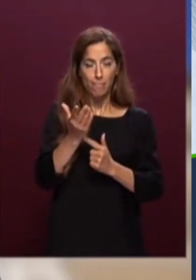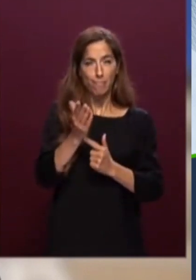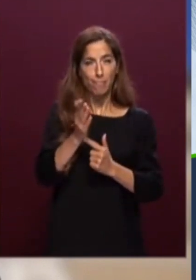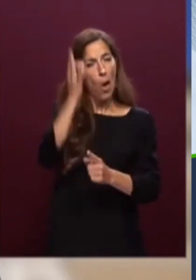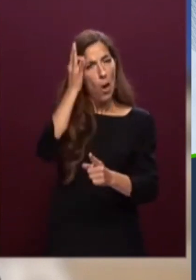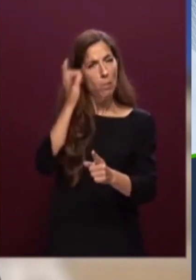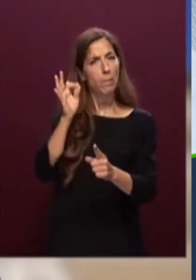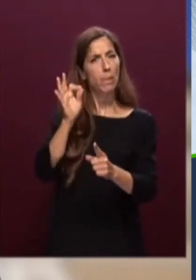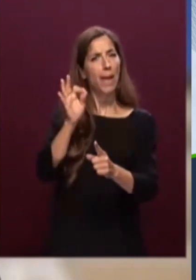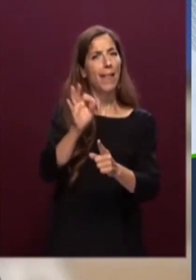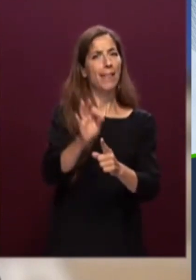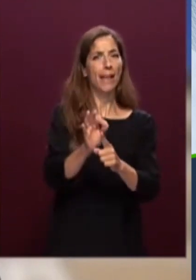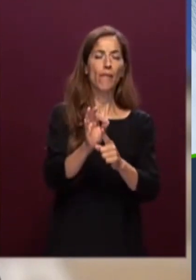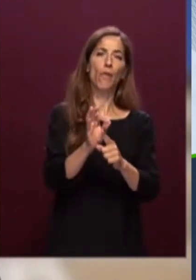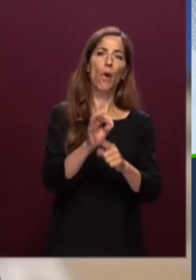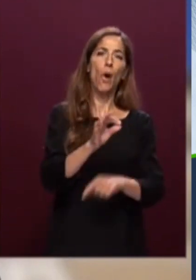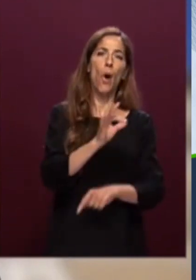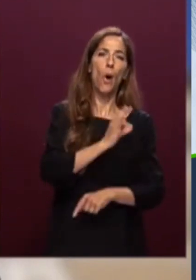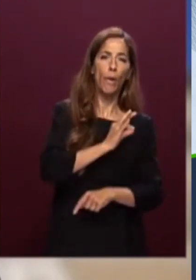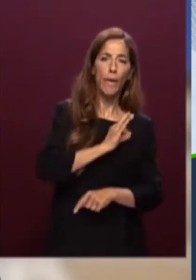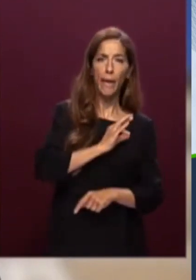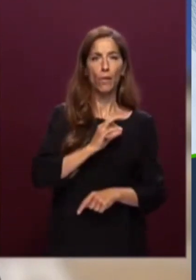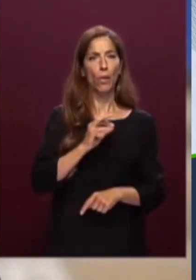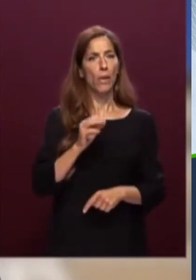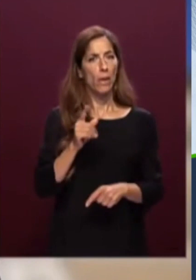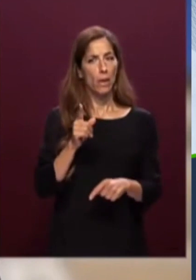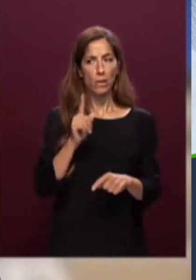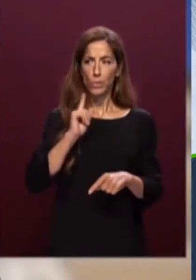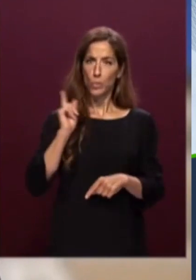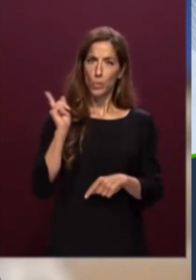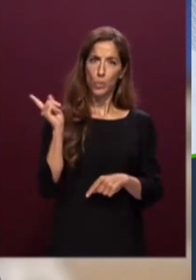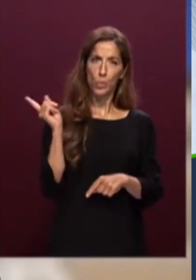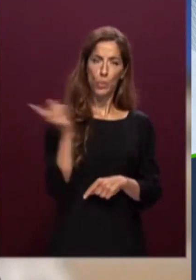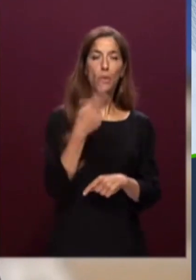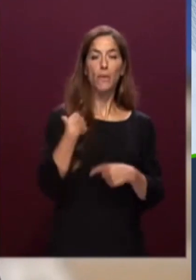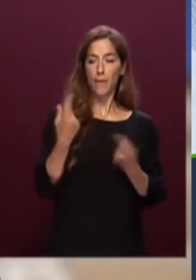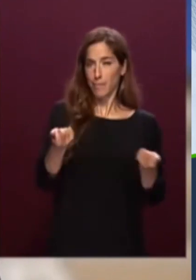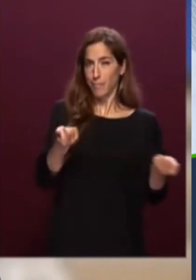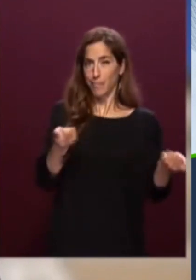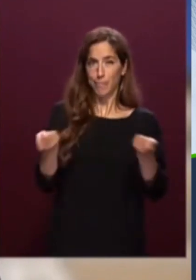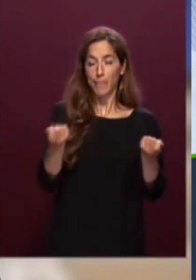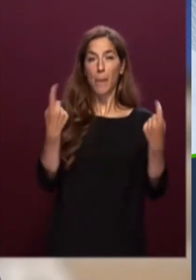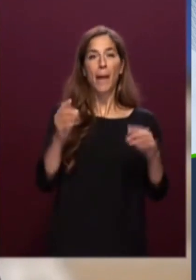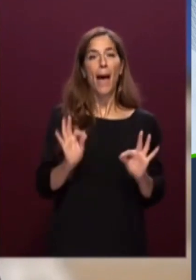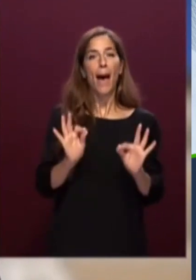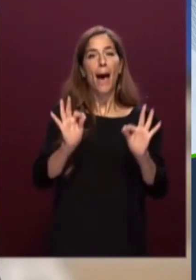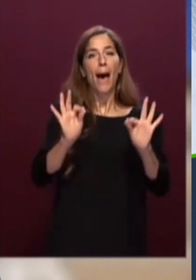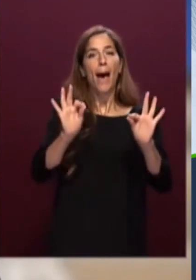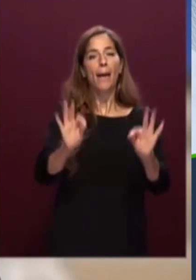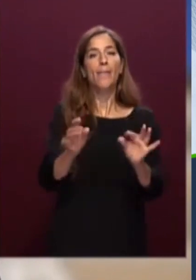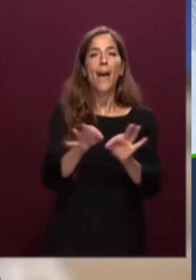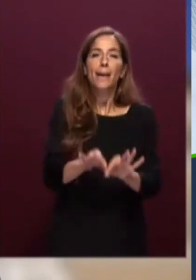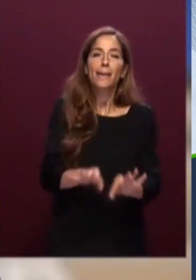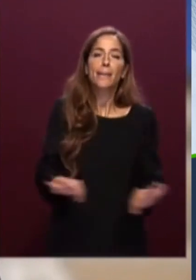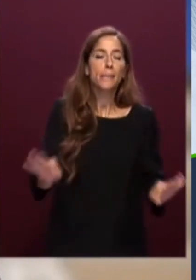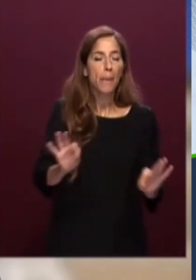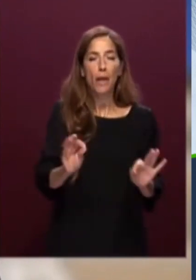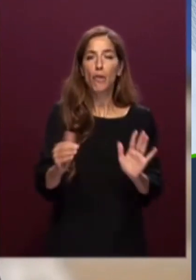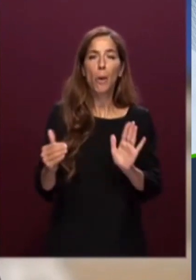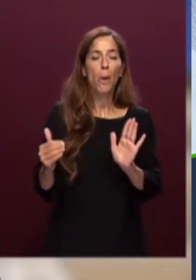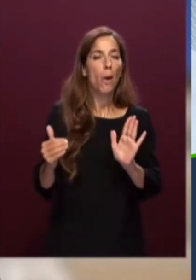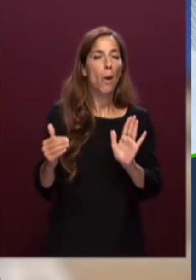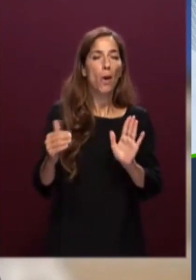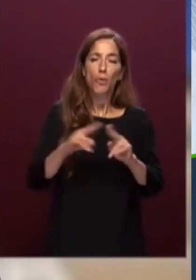parlamentare di tutti gli onorevoli deputati nel rispetto assoluto della parità dei diritti per tutti i deputati della